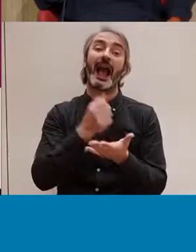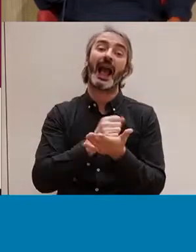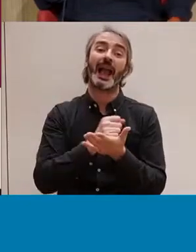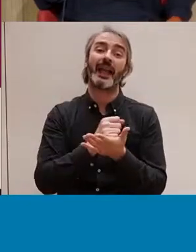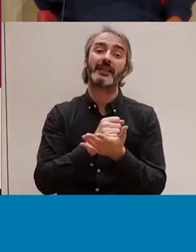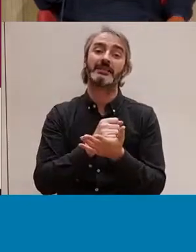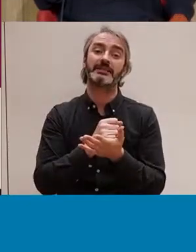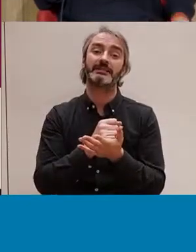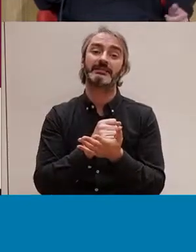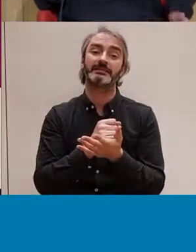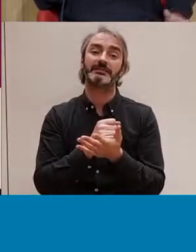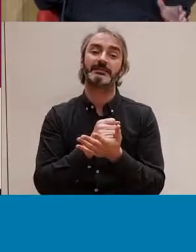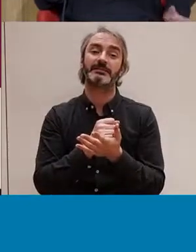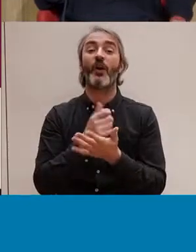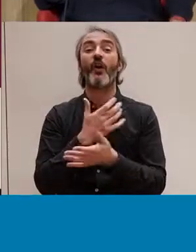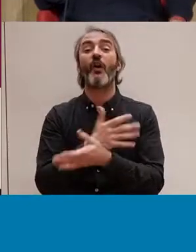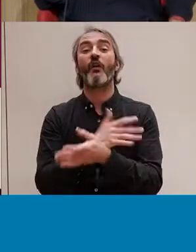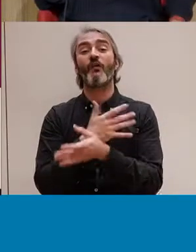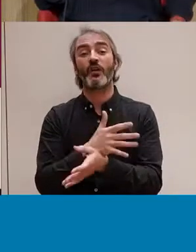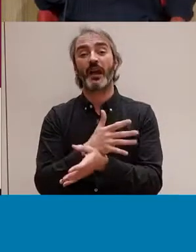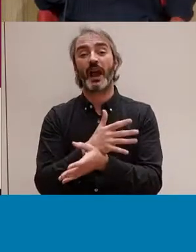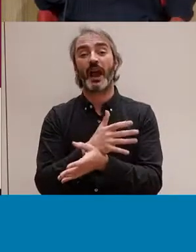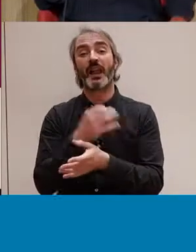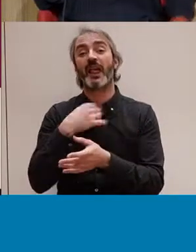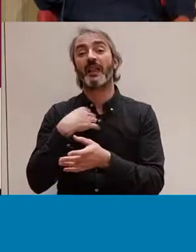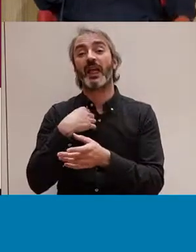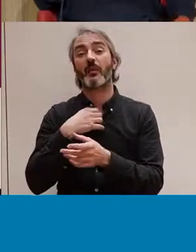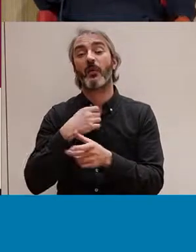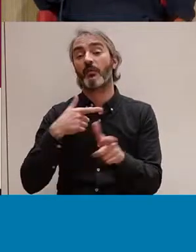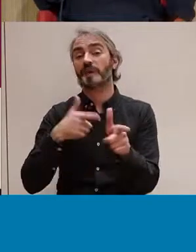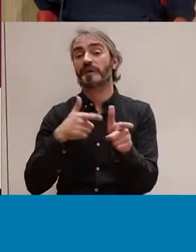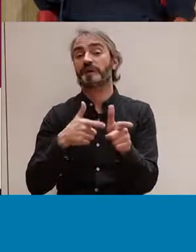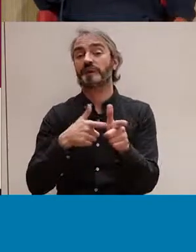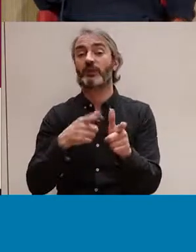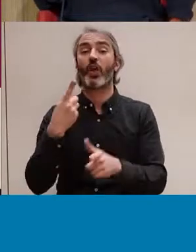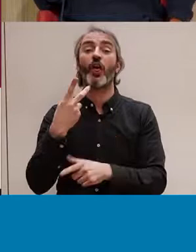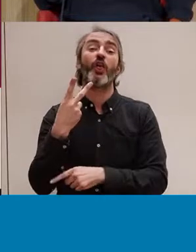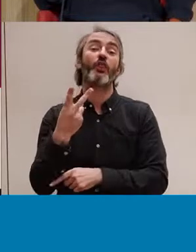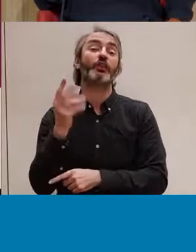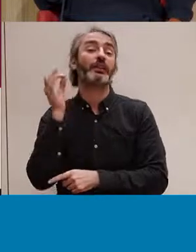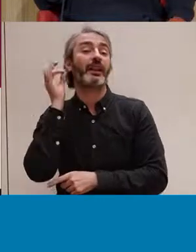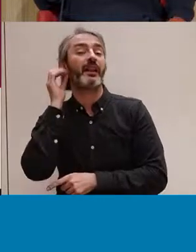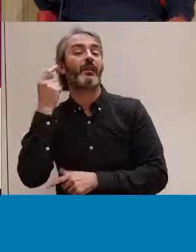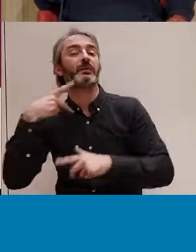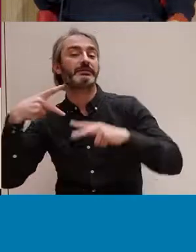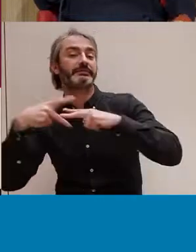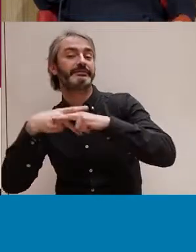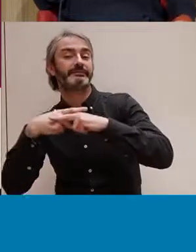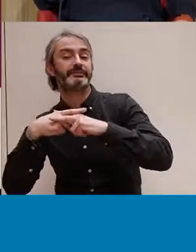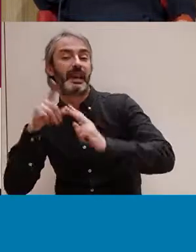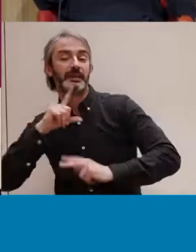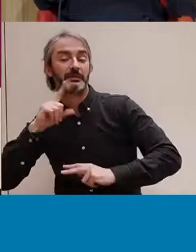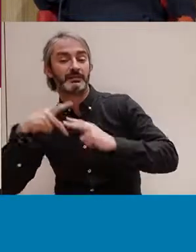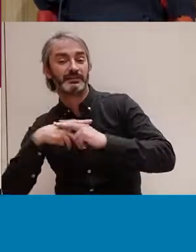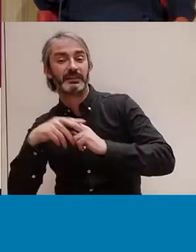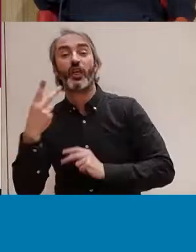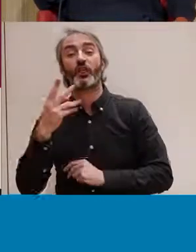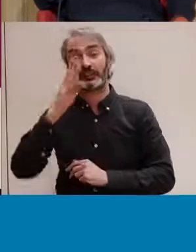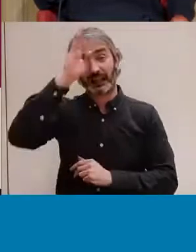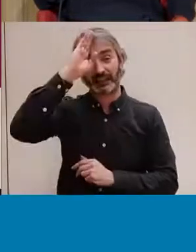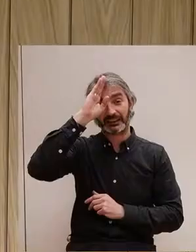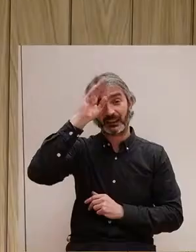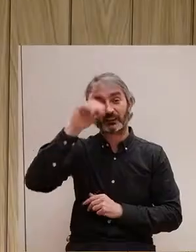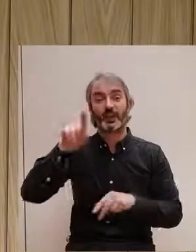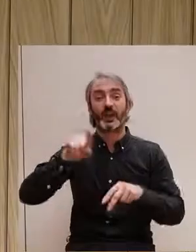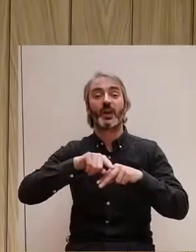follaran fent sexe anal, que dues lesbianes follaran fent les tisoretes i que dos heteros follaran